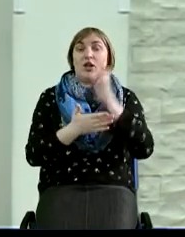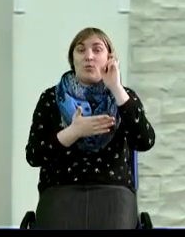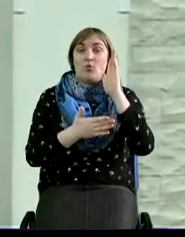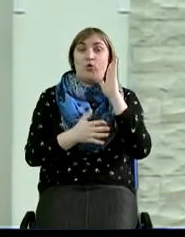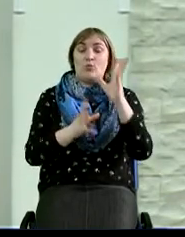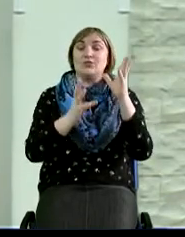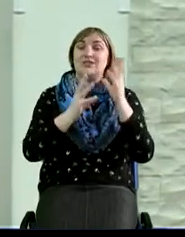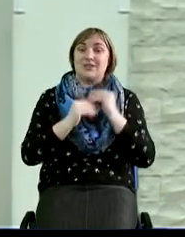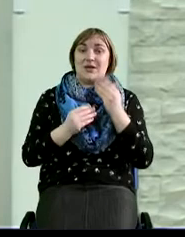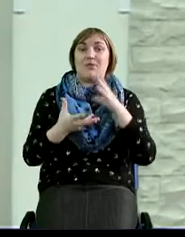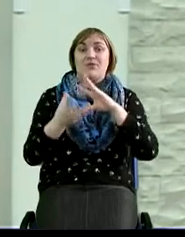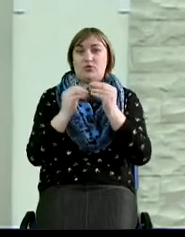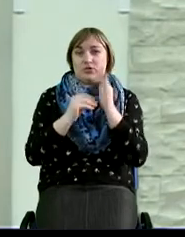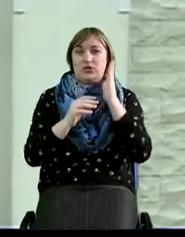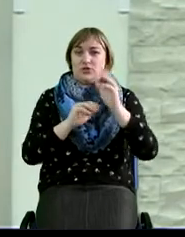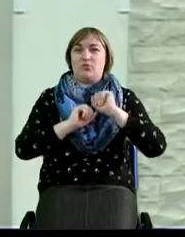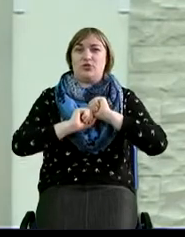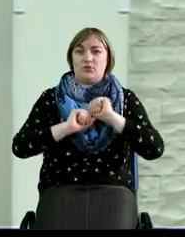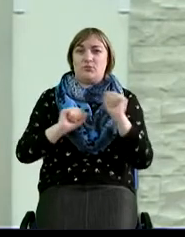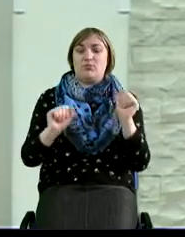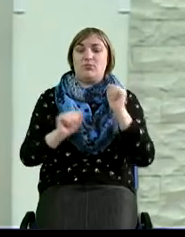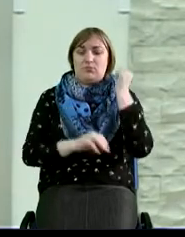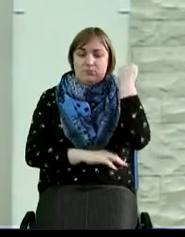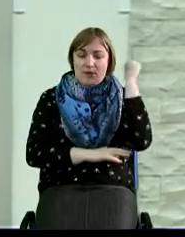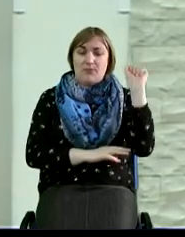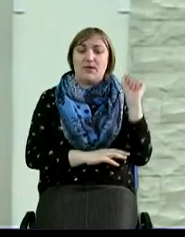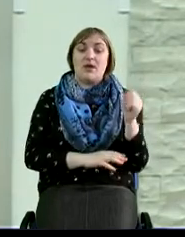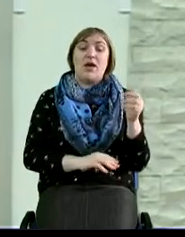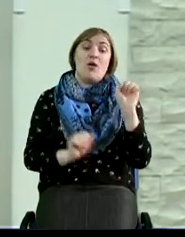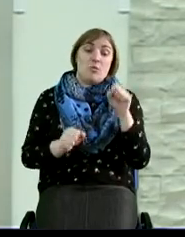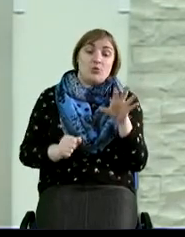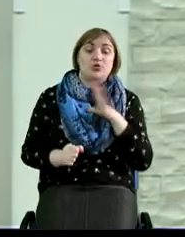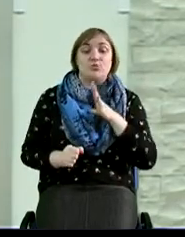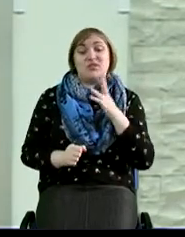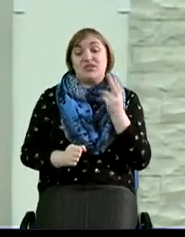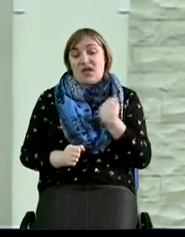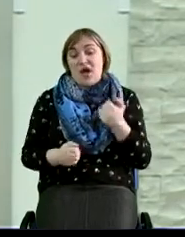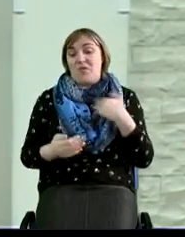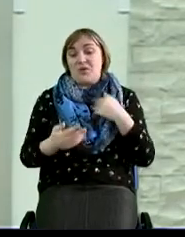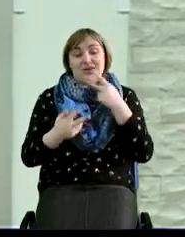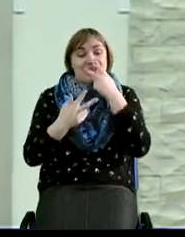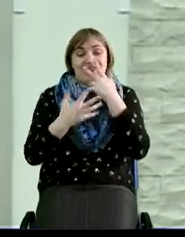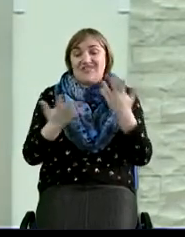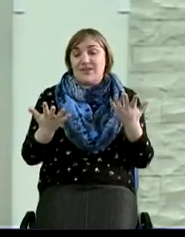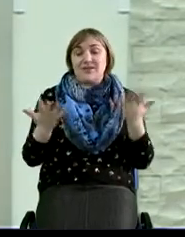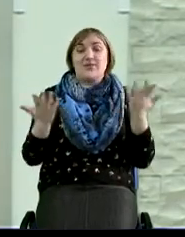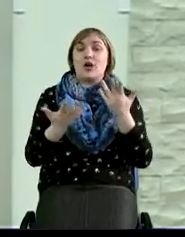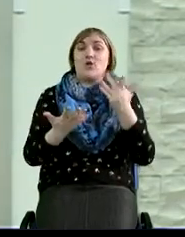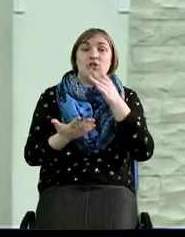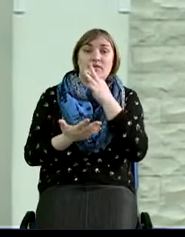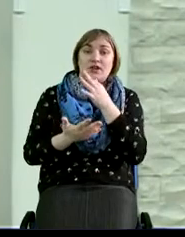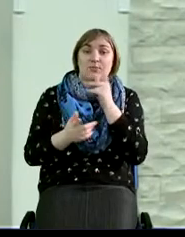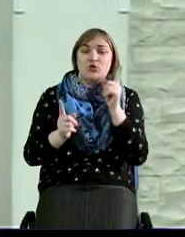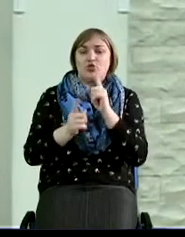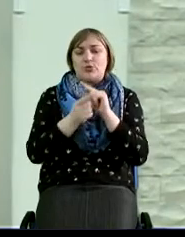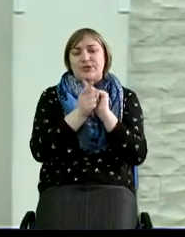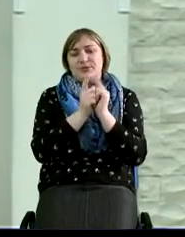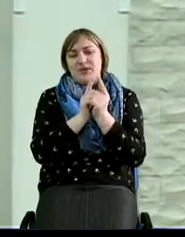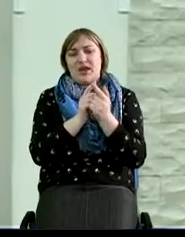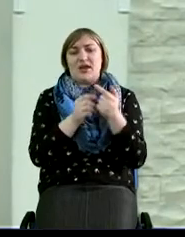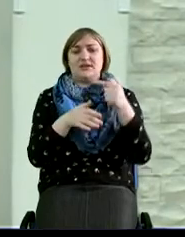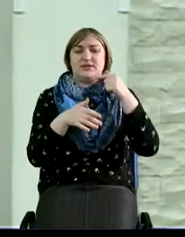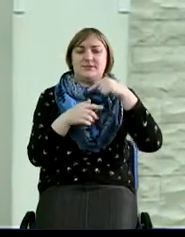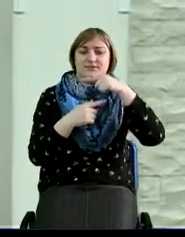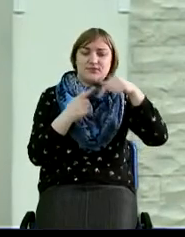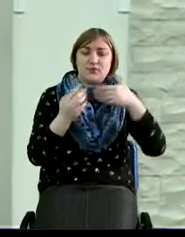результате придет победа. И может быть, да, мы не видим в какой-то определенный момент то, что что-то изменяется вокруг